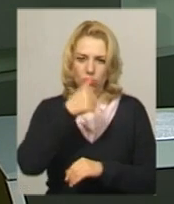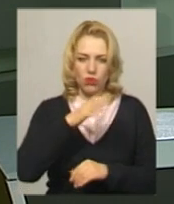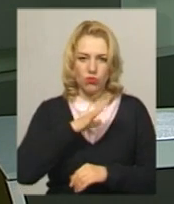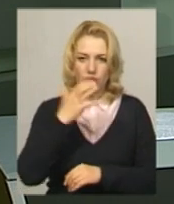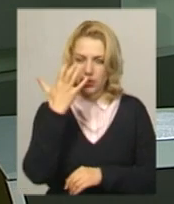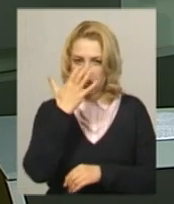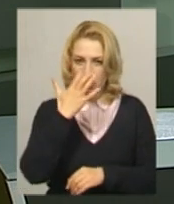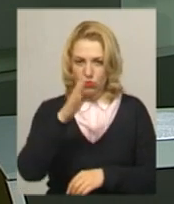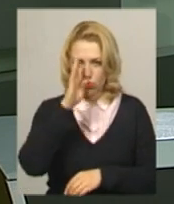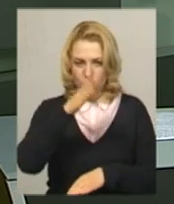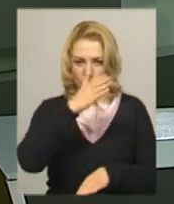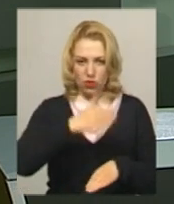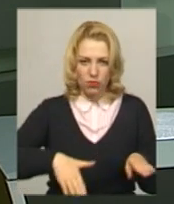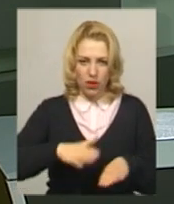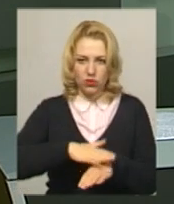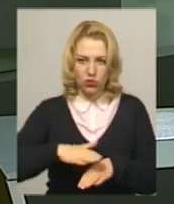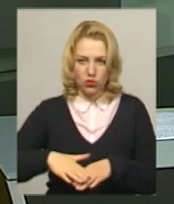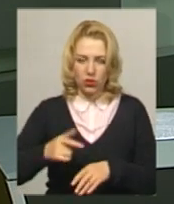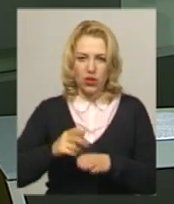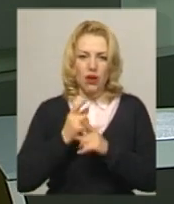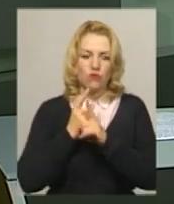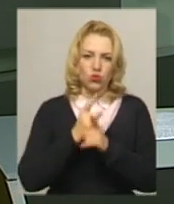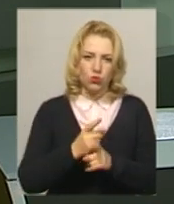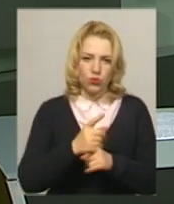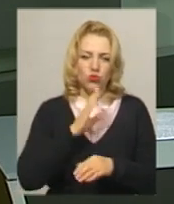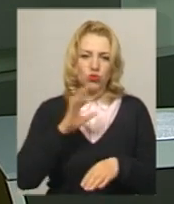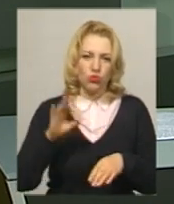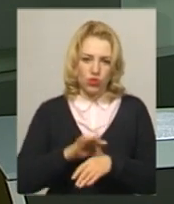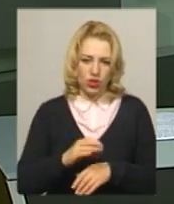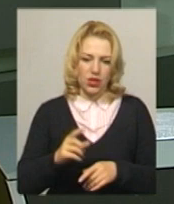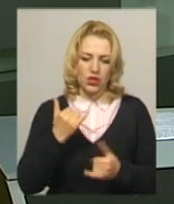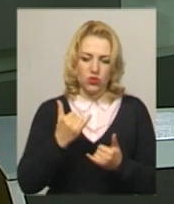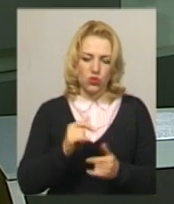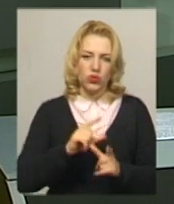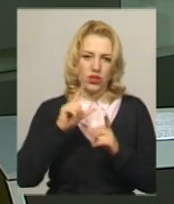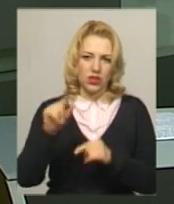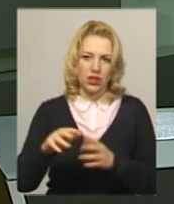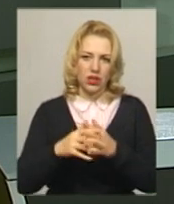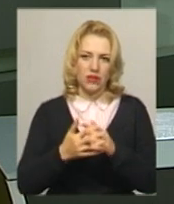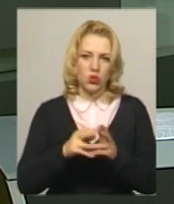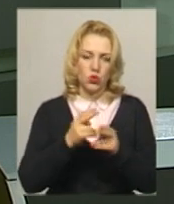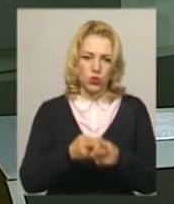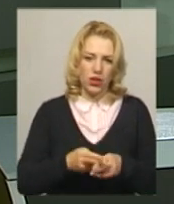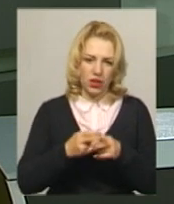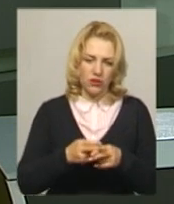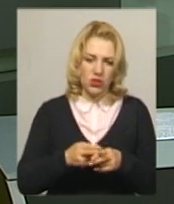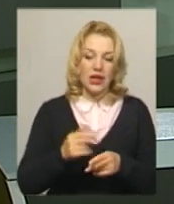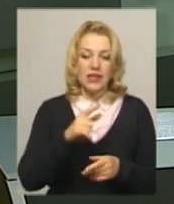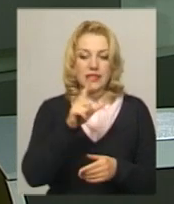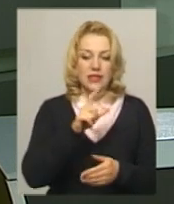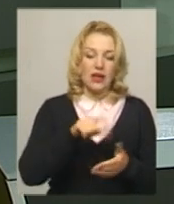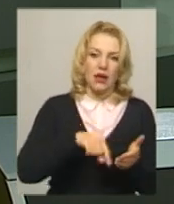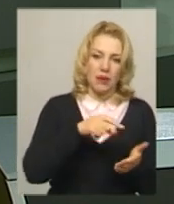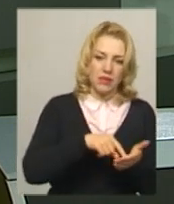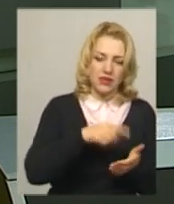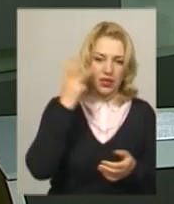чоловіку ампутували ногу. У супроводі дружини сьогодні їхали з Хмельницького в селище міського типу Дунаївці до батьків. Коли підійшли до